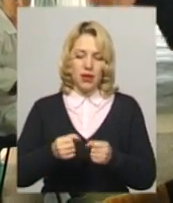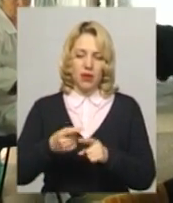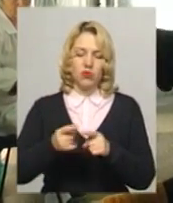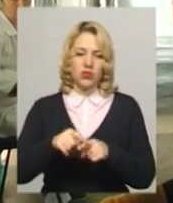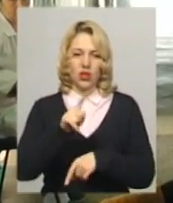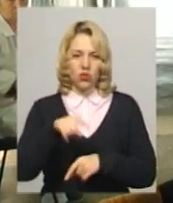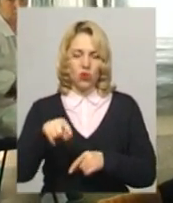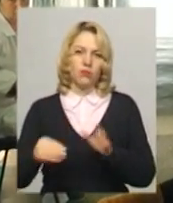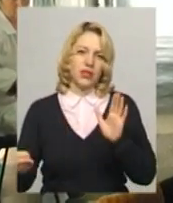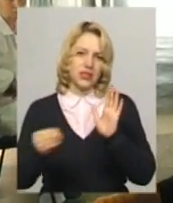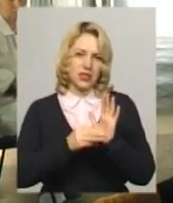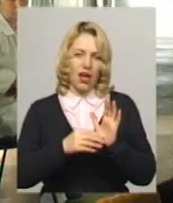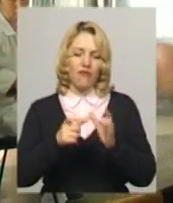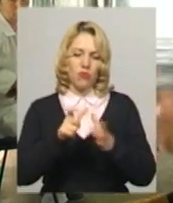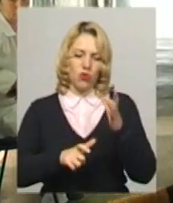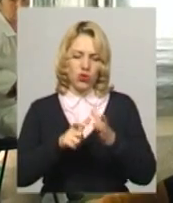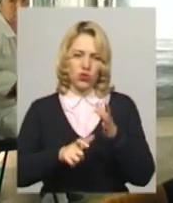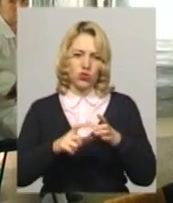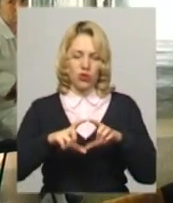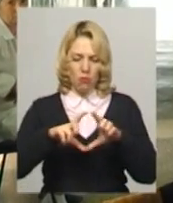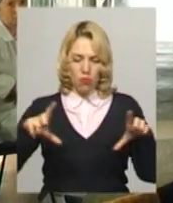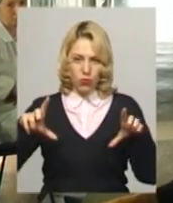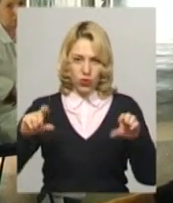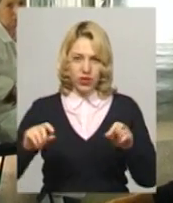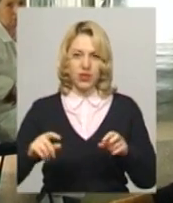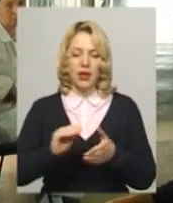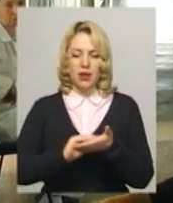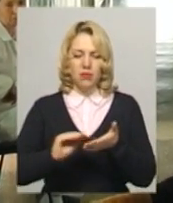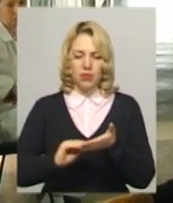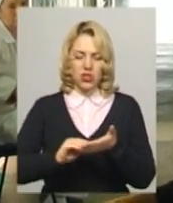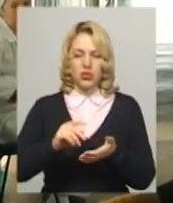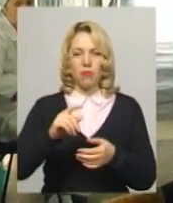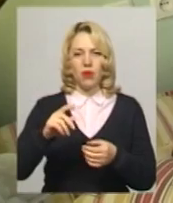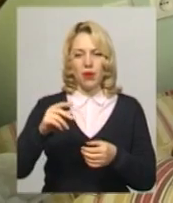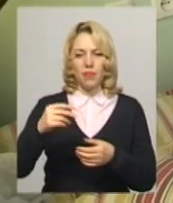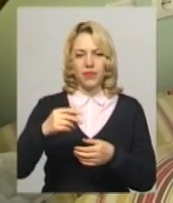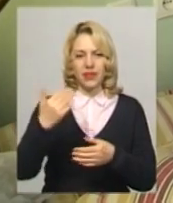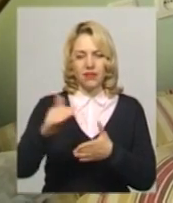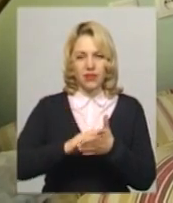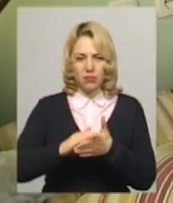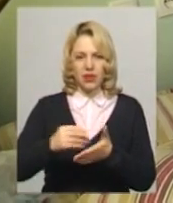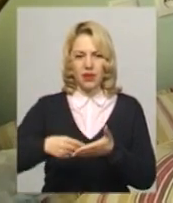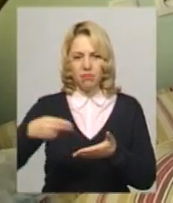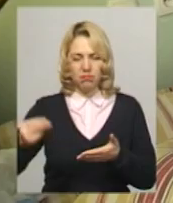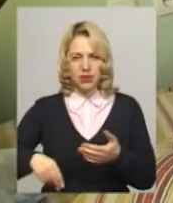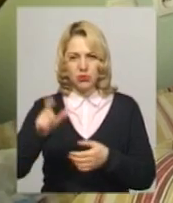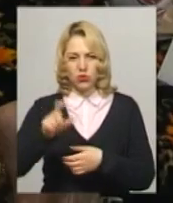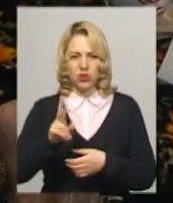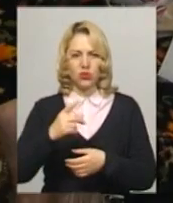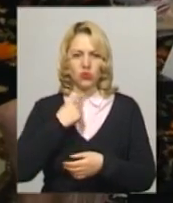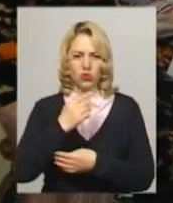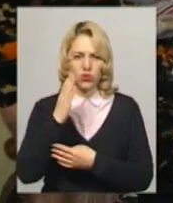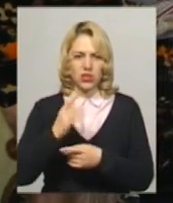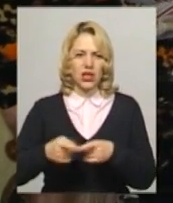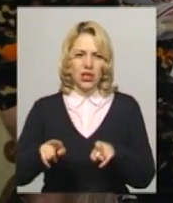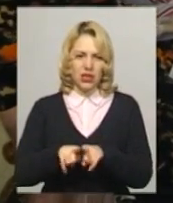ставимо його в корішок бюлетня, пишемо своє ім'я, підпис. Далі підпис ставить людина, яка голосує, так само вона в